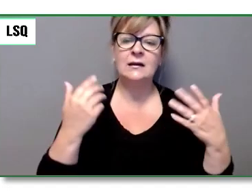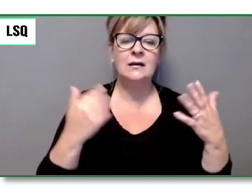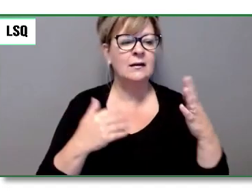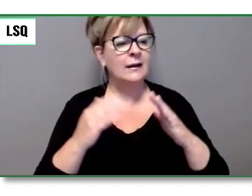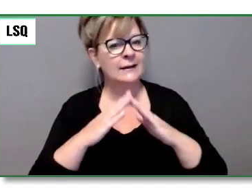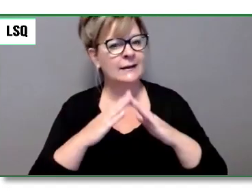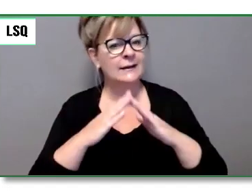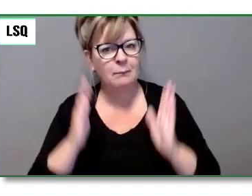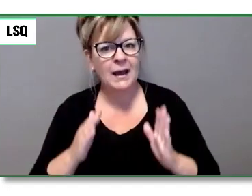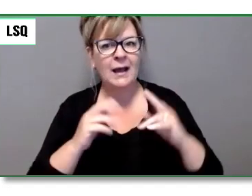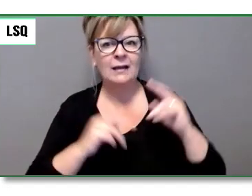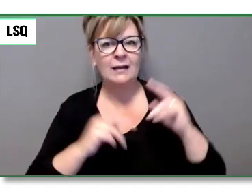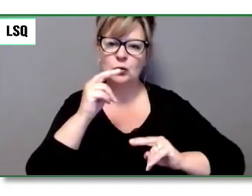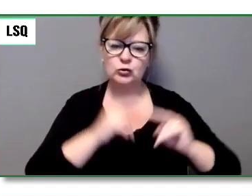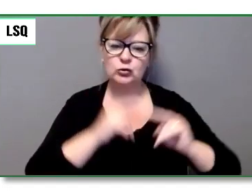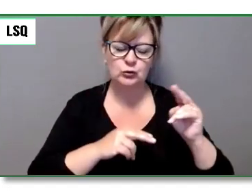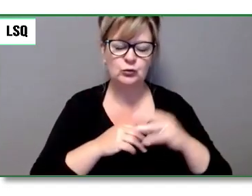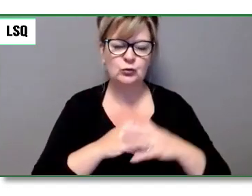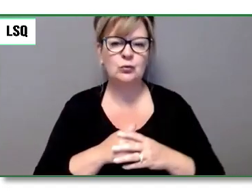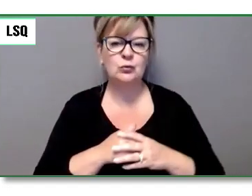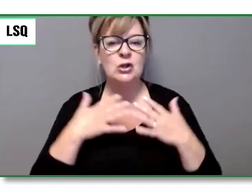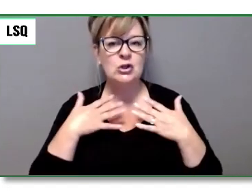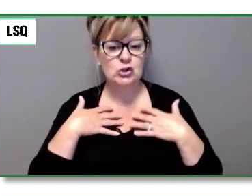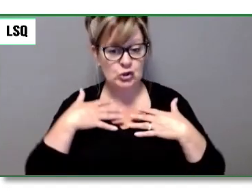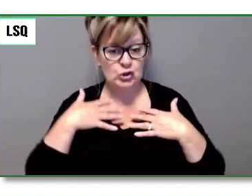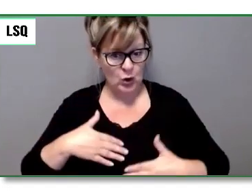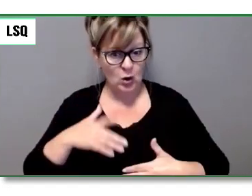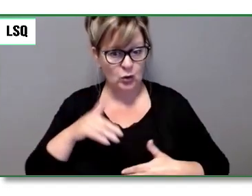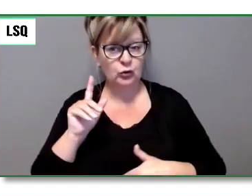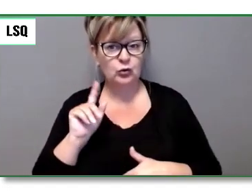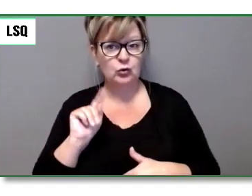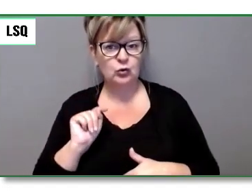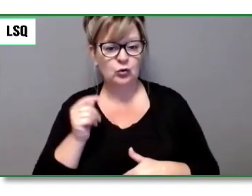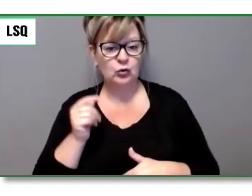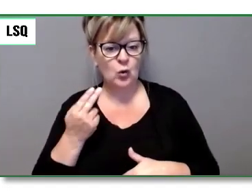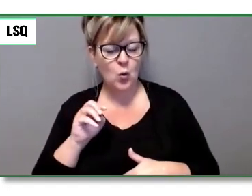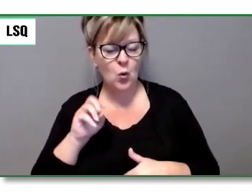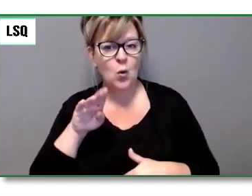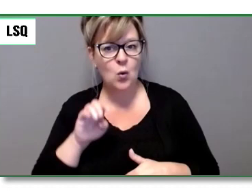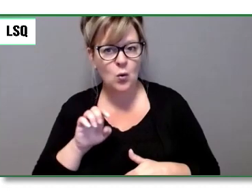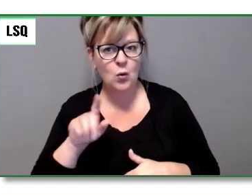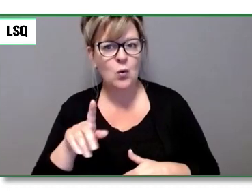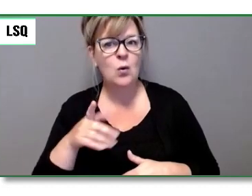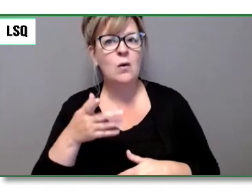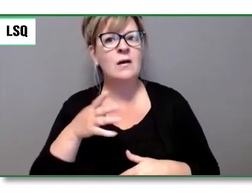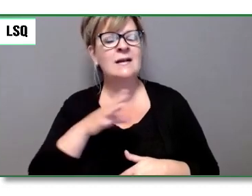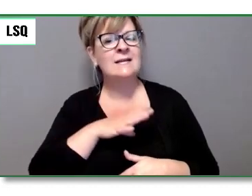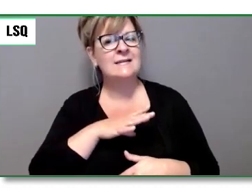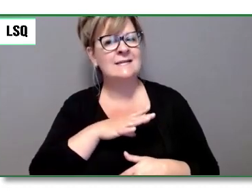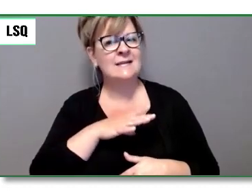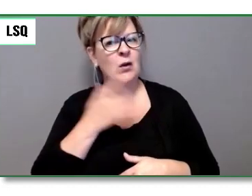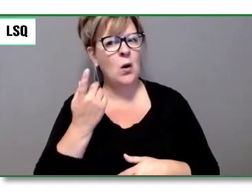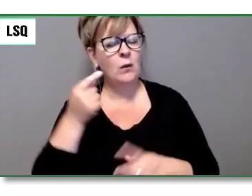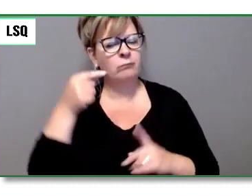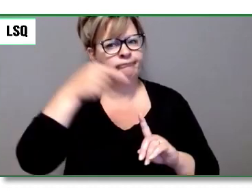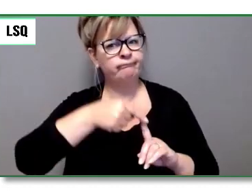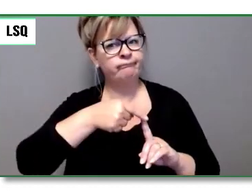isolement relatif dans la nature. Walden est, au fond, la chronique de la trajectoire du corps de Thoreau à travers les bois.